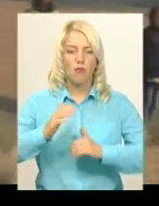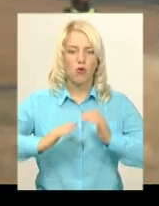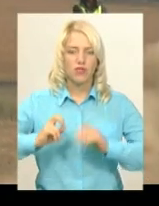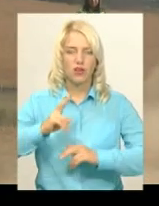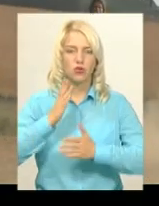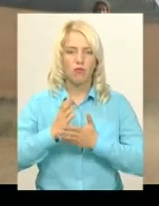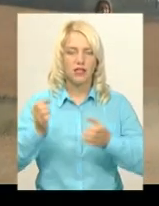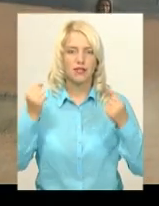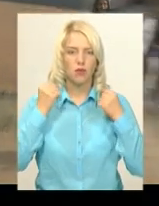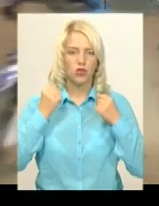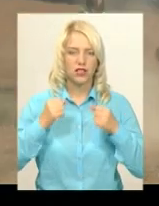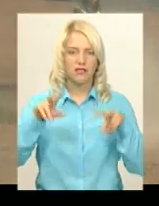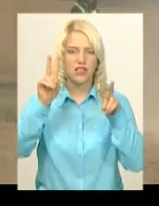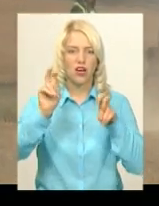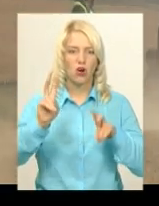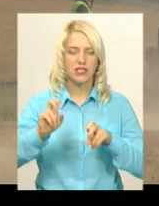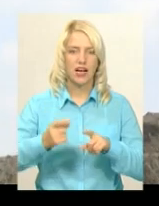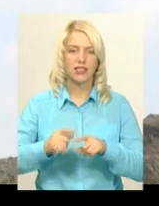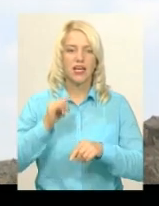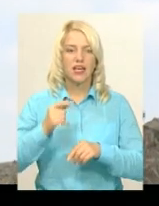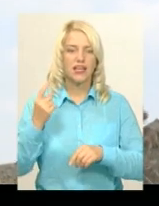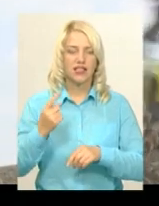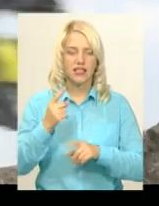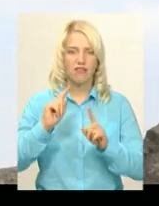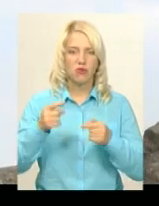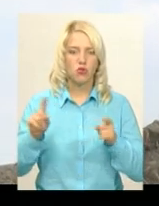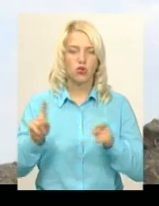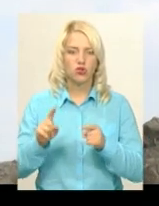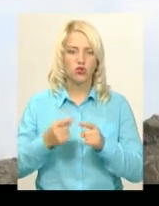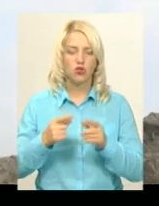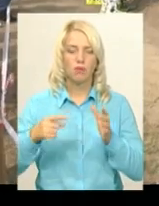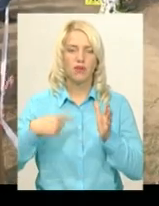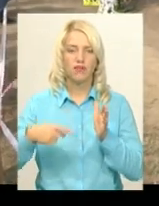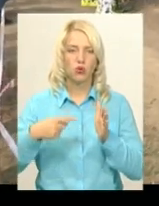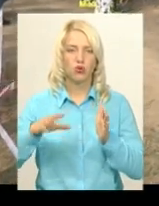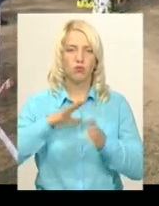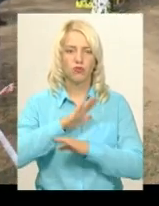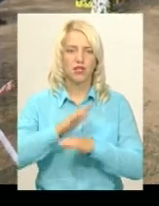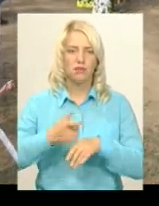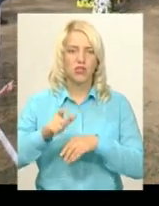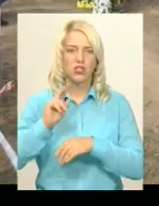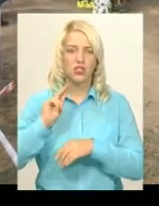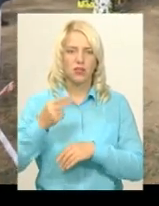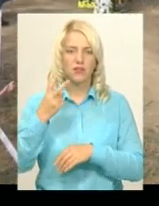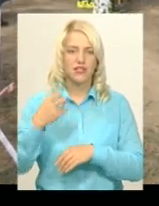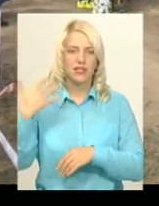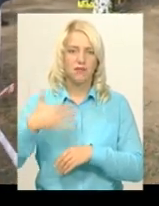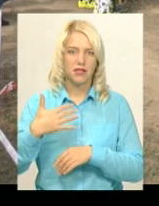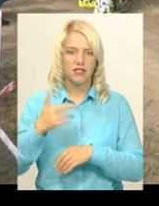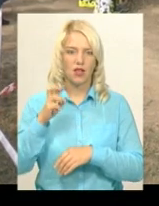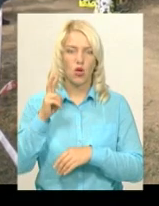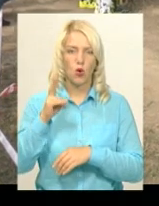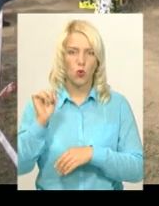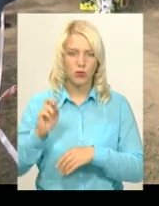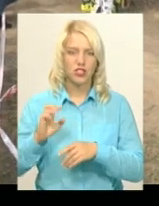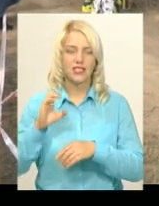спортивні розряди і звання. Єдина вимога до учасників цього класу, аби об'єм двигуна мотоцикла не перевищував 250 кубічних сантиметрів. П